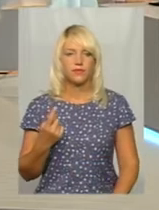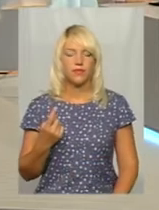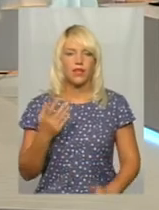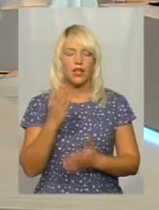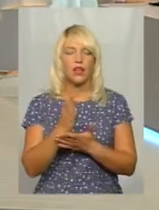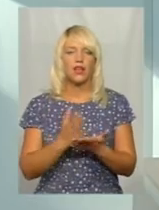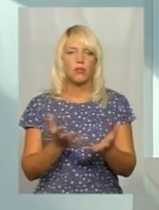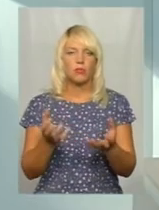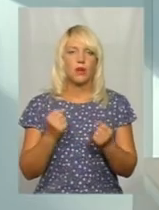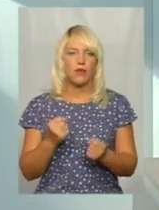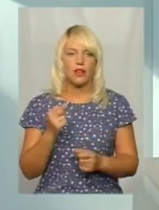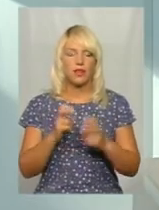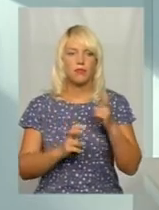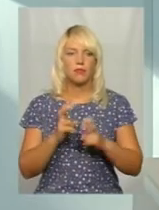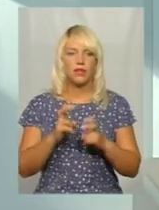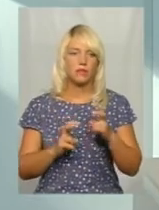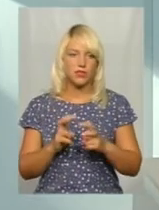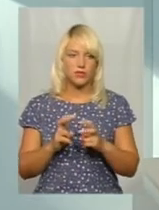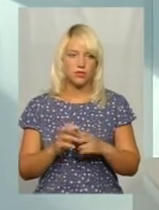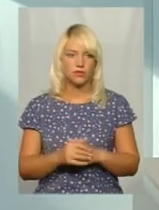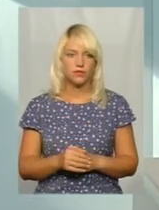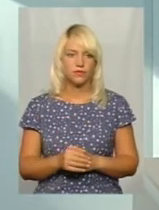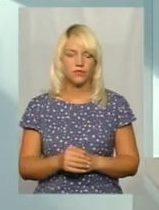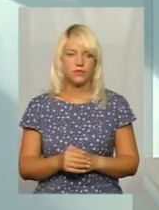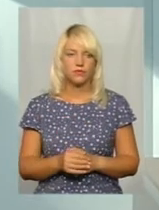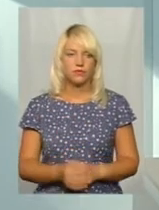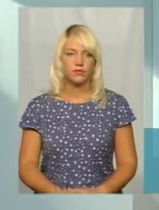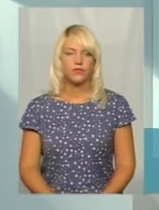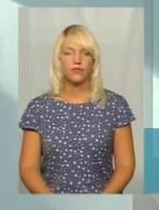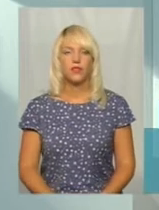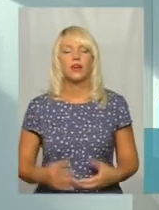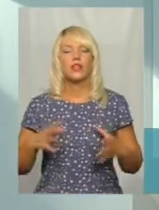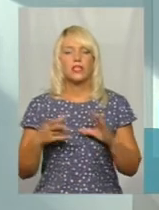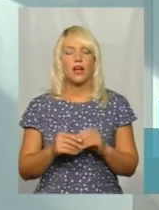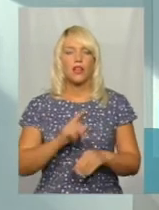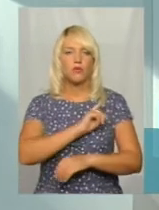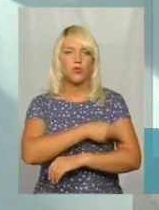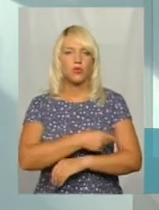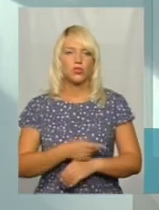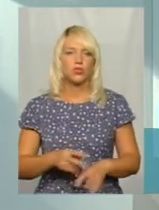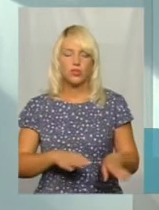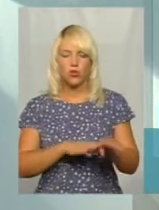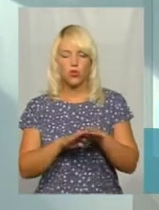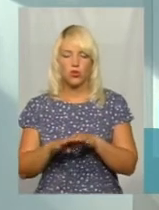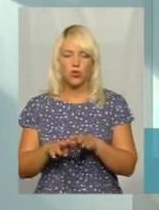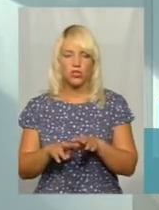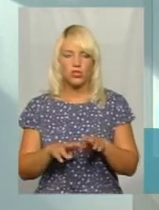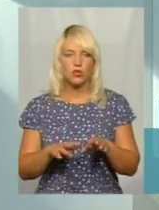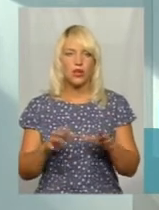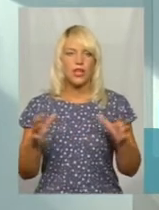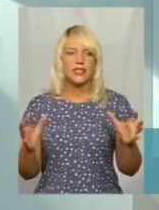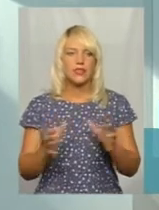хлібоприймальне підприємство, так скажімо. Загальна потужність одночасного зберігання –